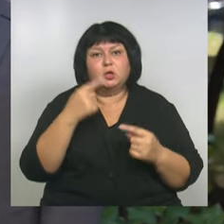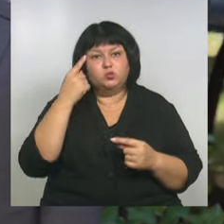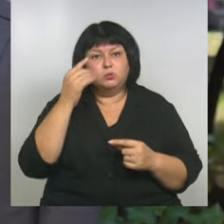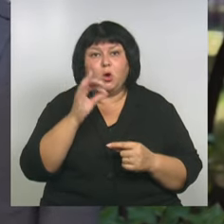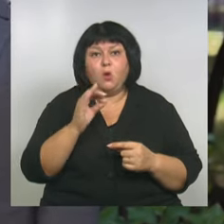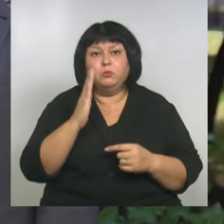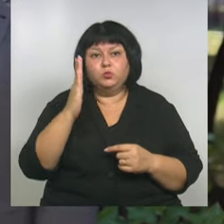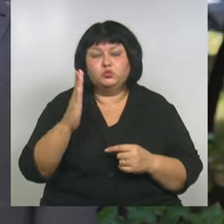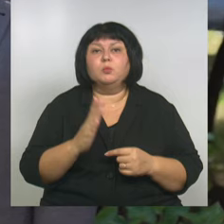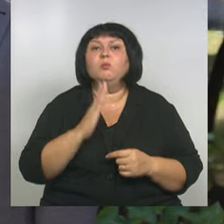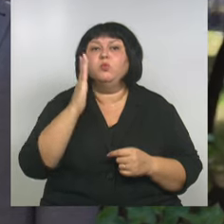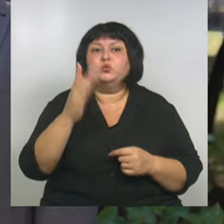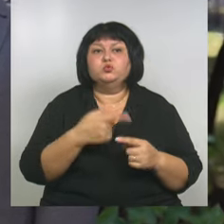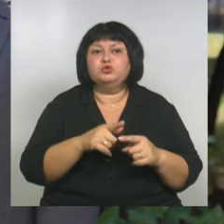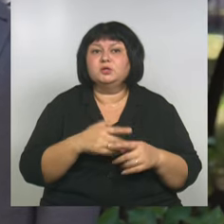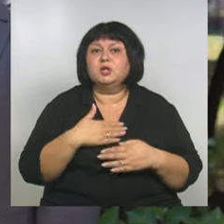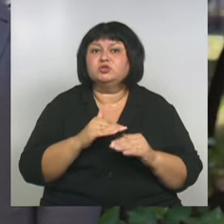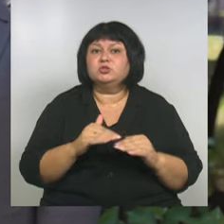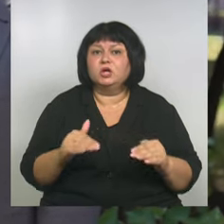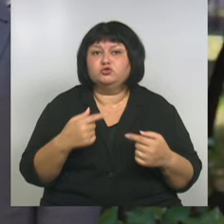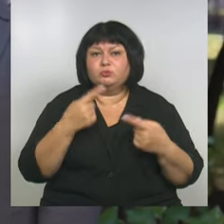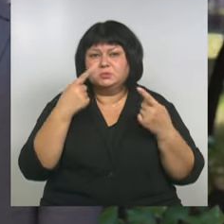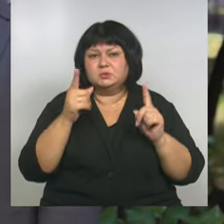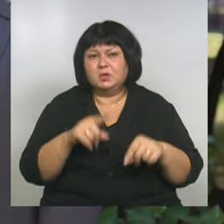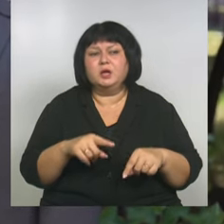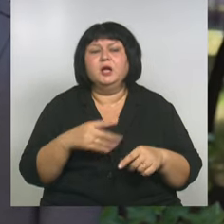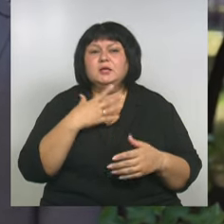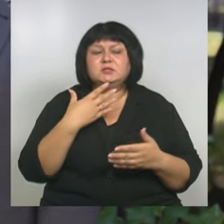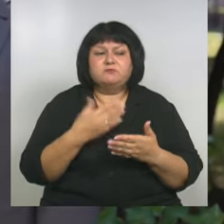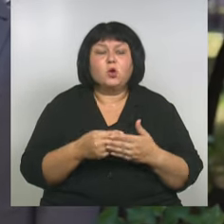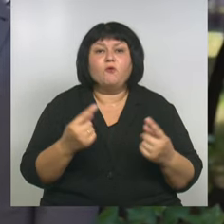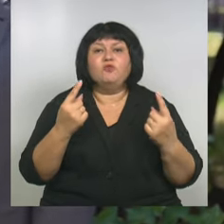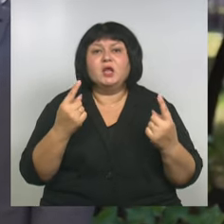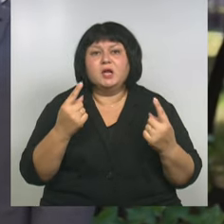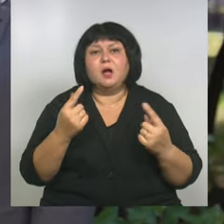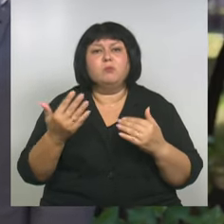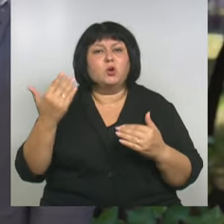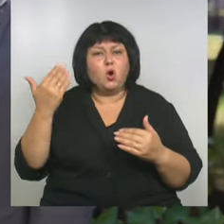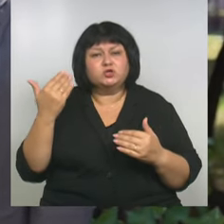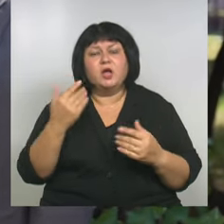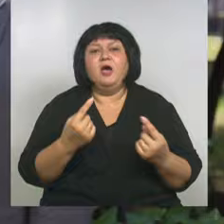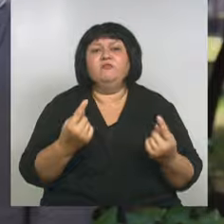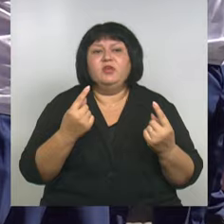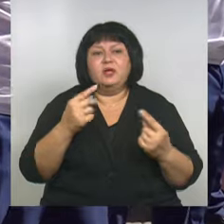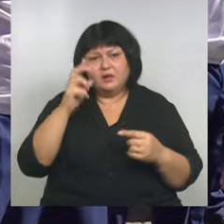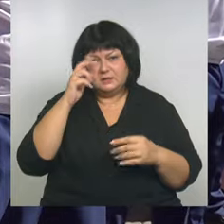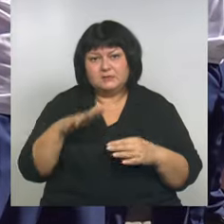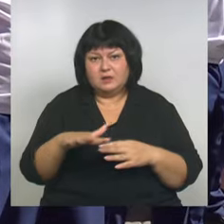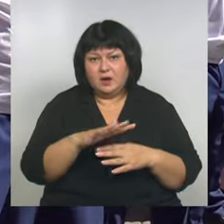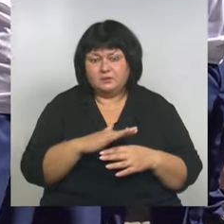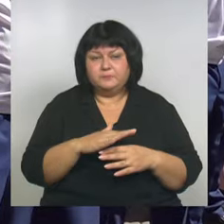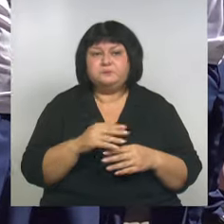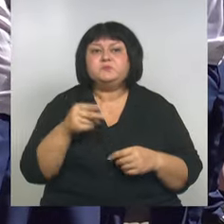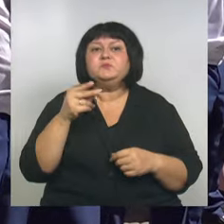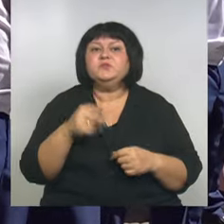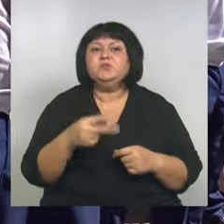Будущее – это наши дети, чтобы они знали свое великое прошлое, великое прошлое великой страны. В